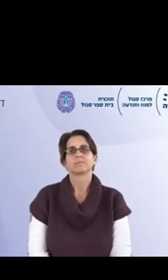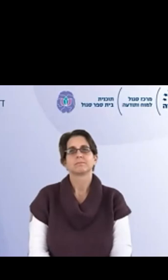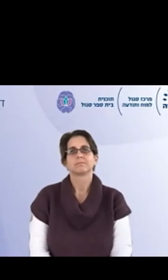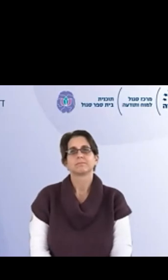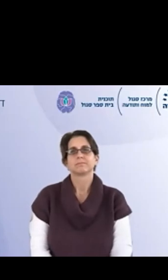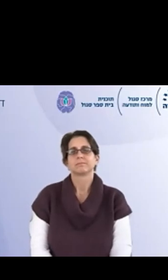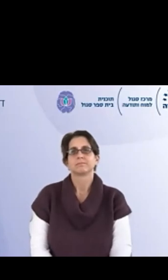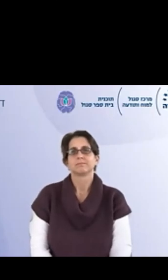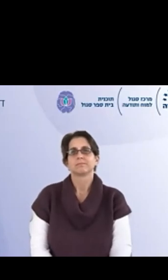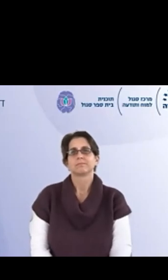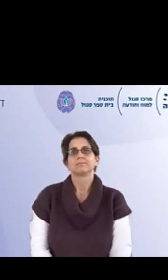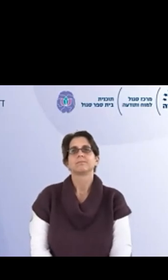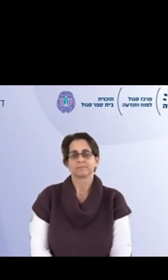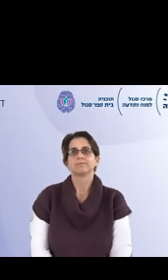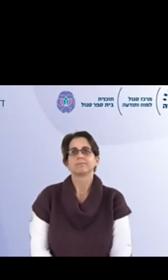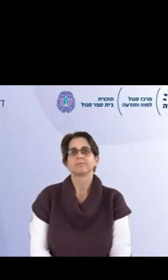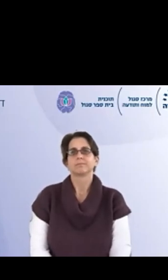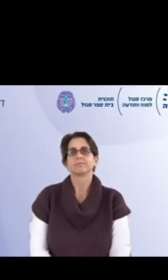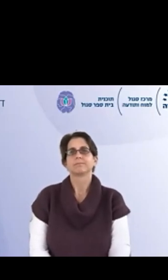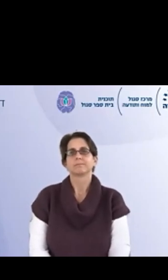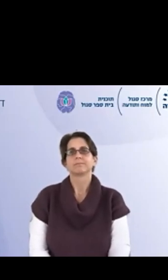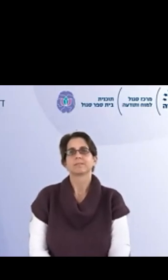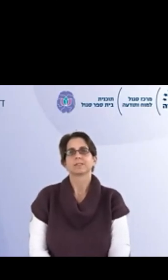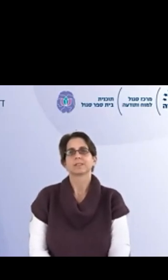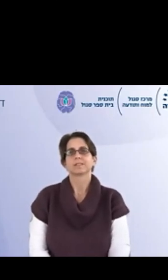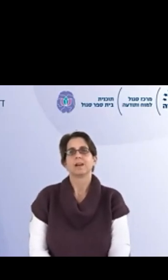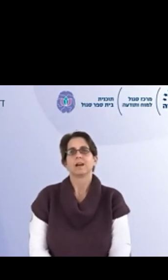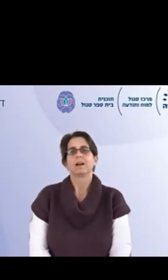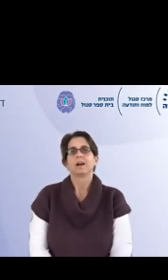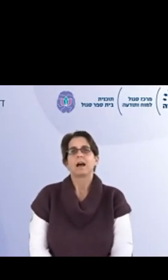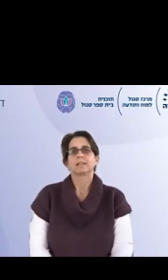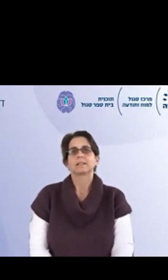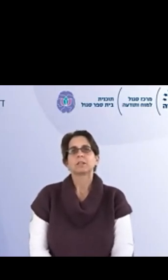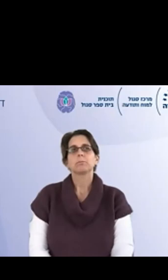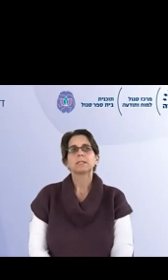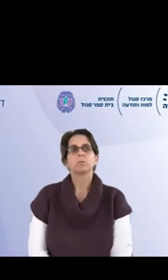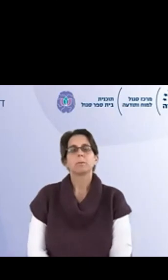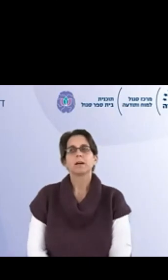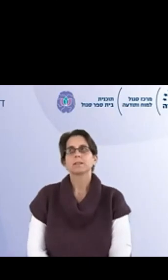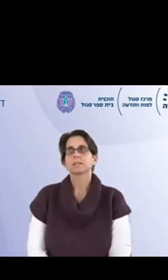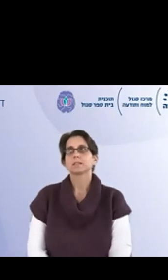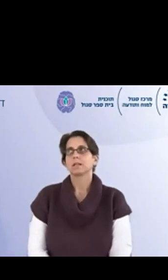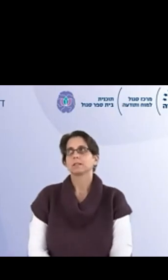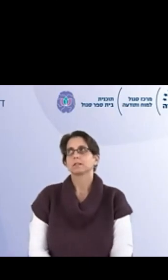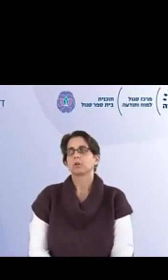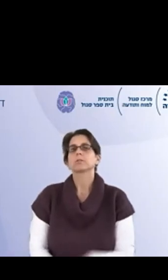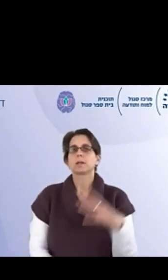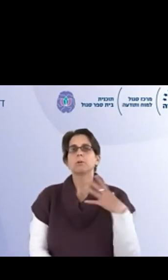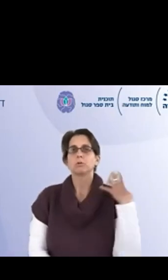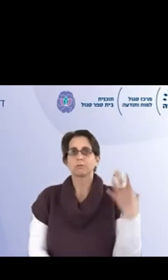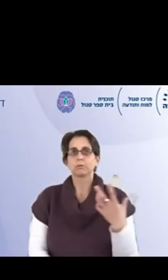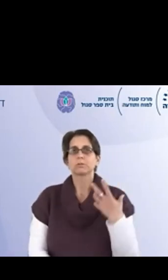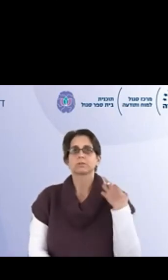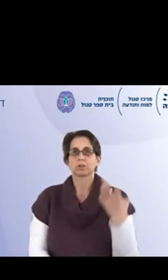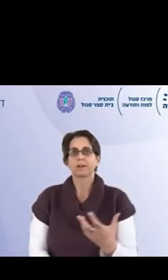איזושהי סינרגיה בין כל מה שאנחנו בעצם מבקשות מהצוות. אז מה שאת בעצם אומרת זה שכל יקודם